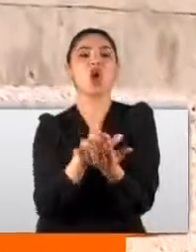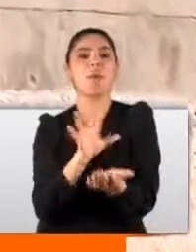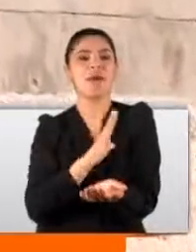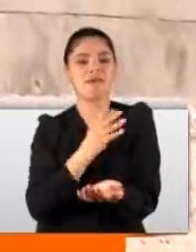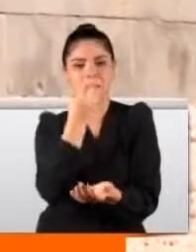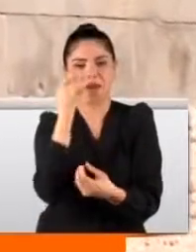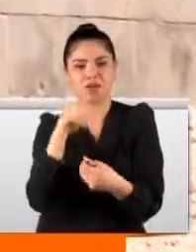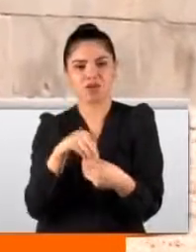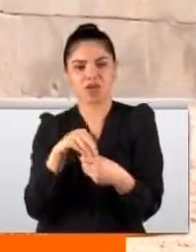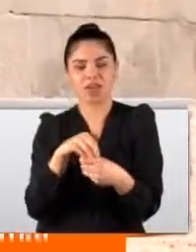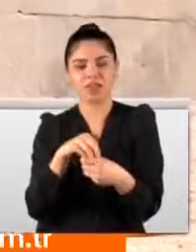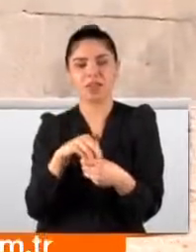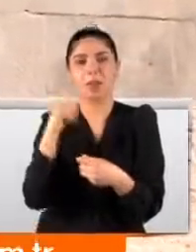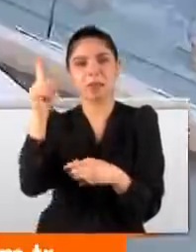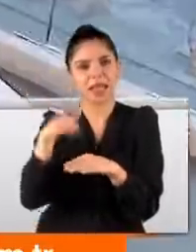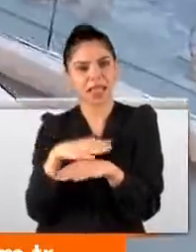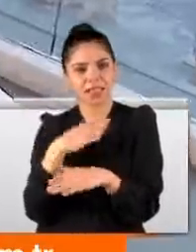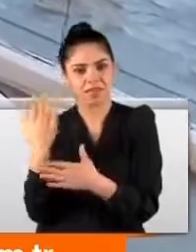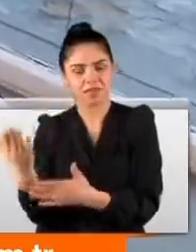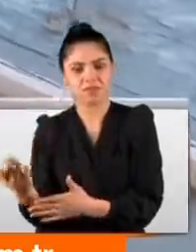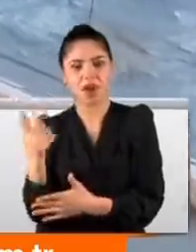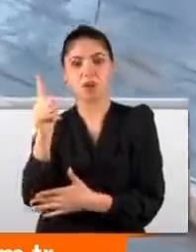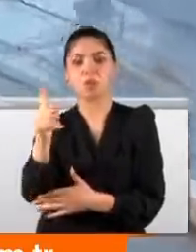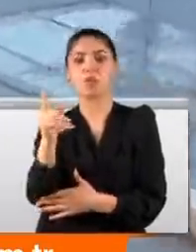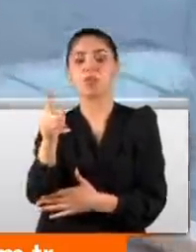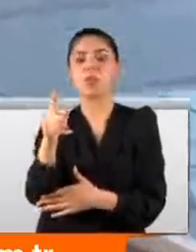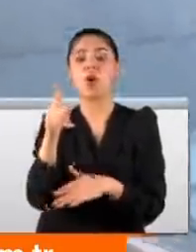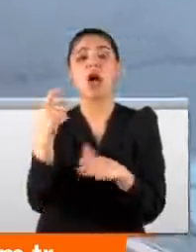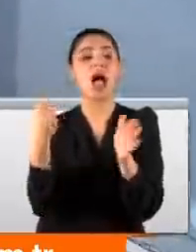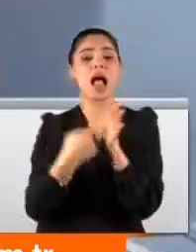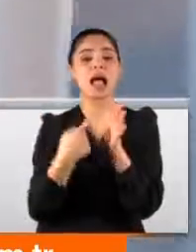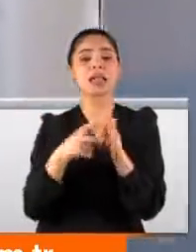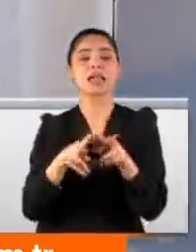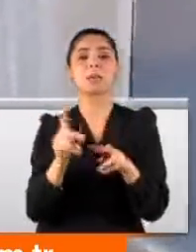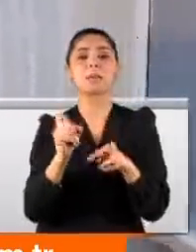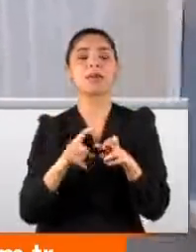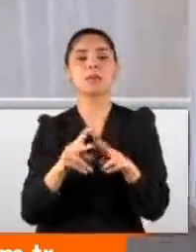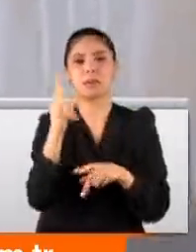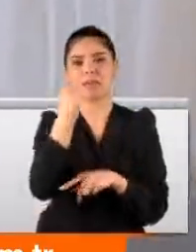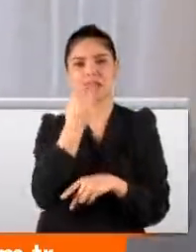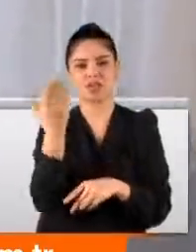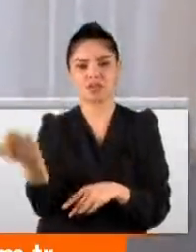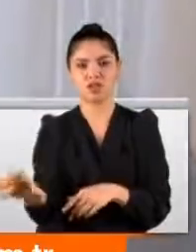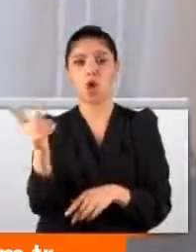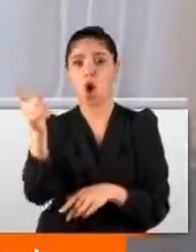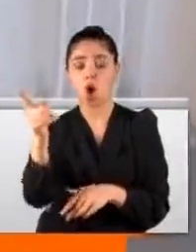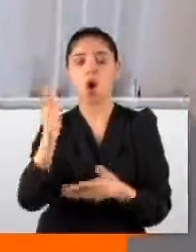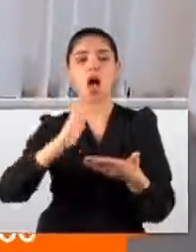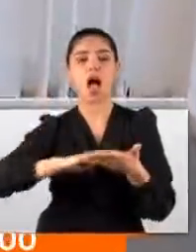bahçemde bir de kediler var. Bu iştahlı beyefendinin adı Mırmır. O bir yaşında. O ve